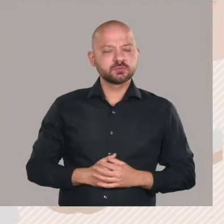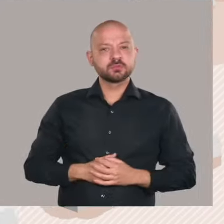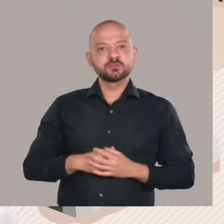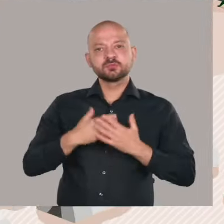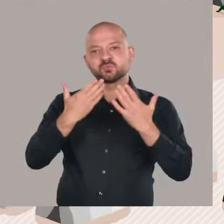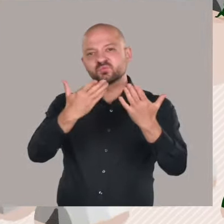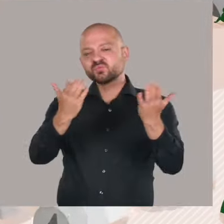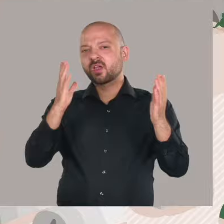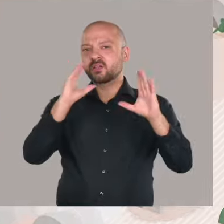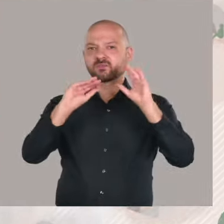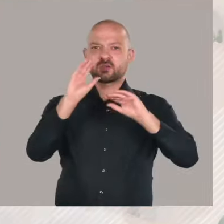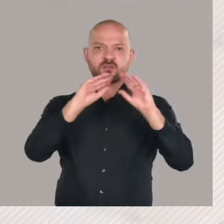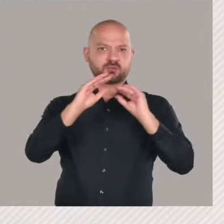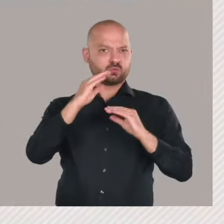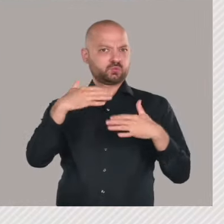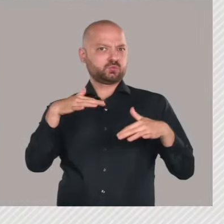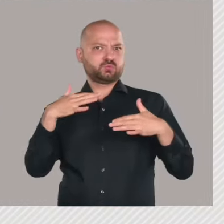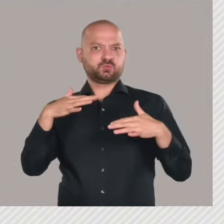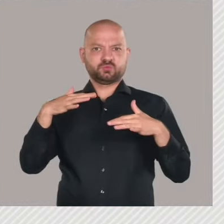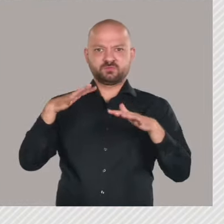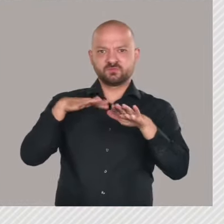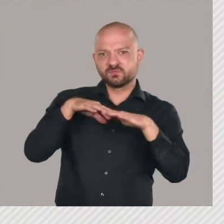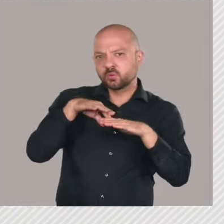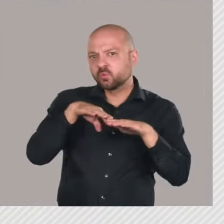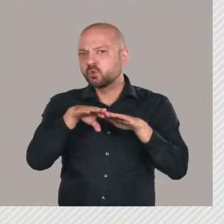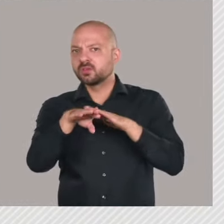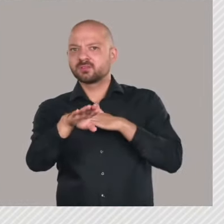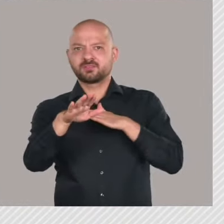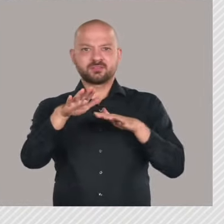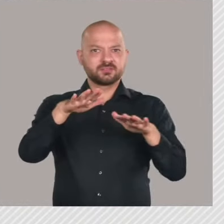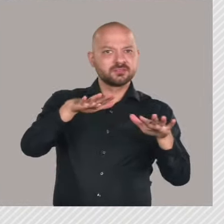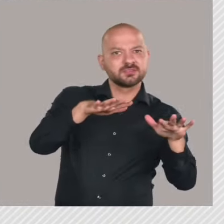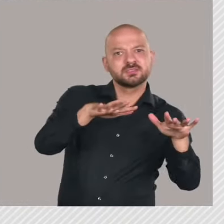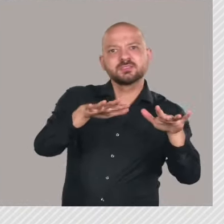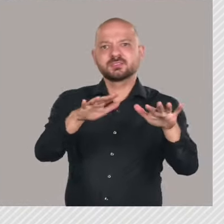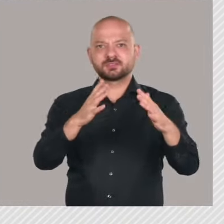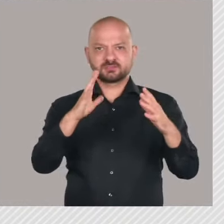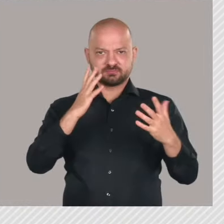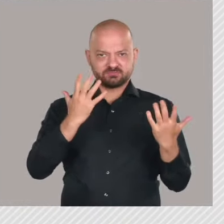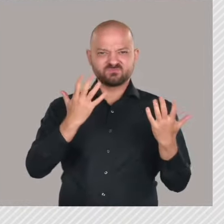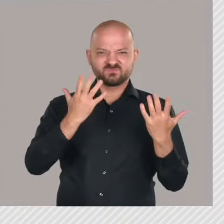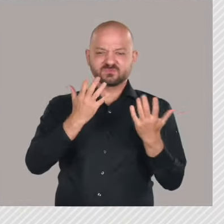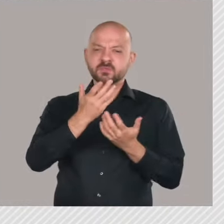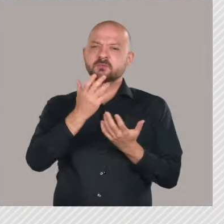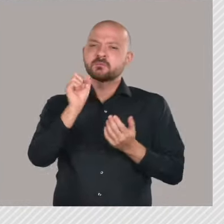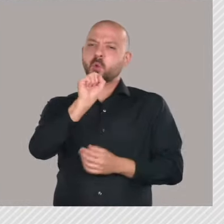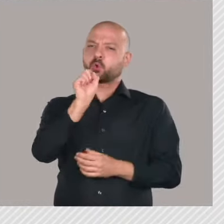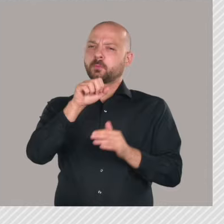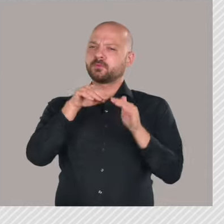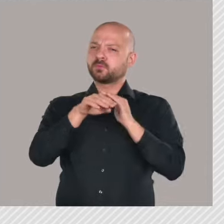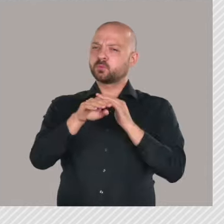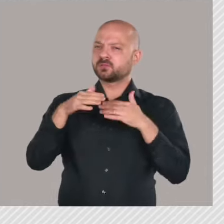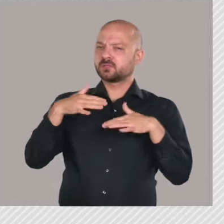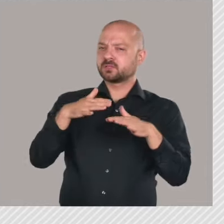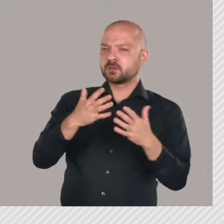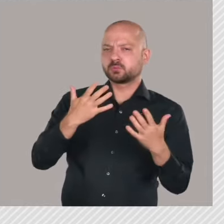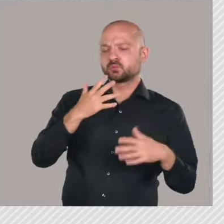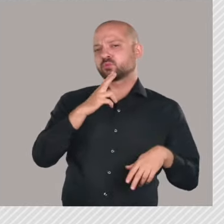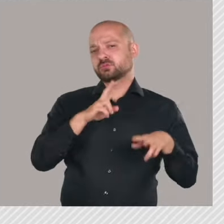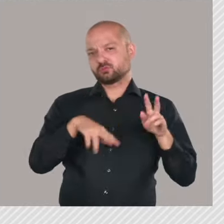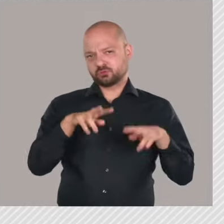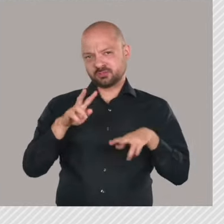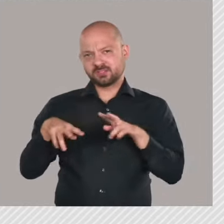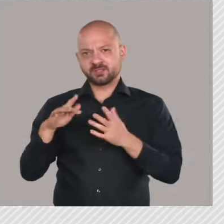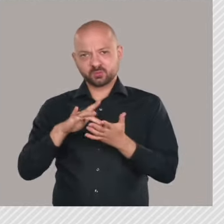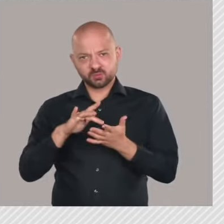Sie stehen für Erfahrungen, die Menschen auf der Flucht machen. Die Ursachen für Flucht und Vertreibung sind